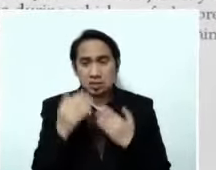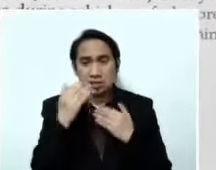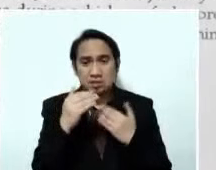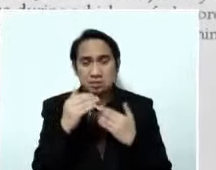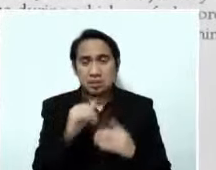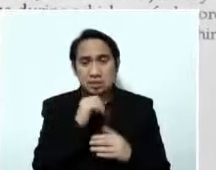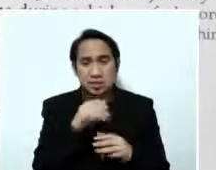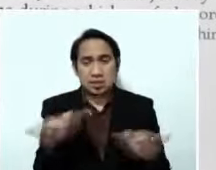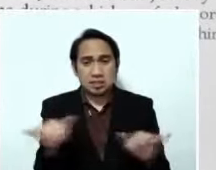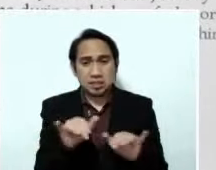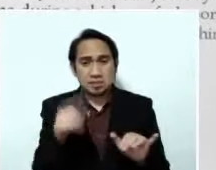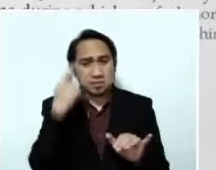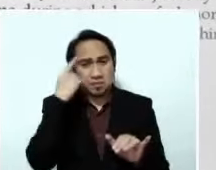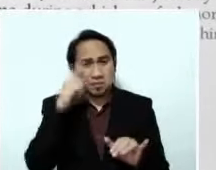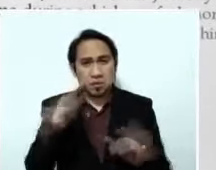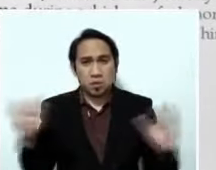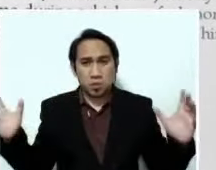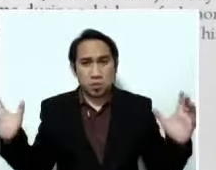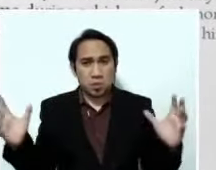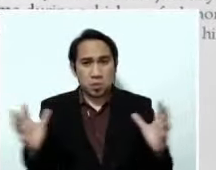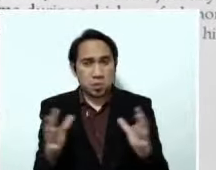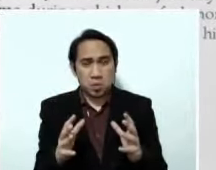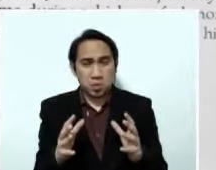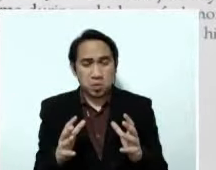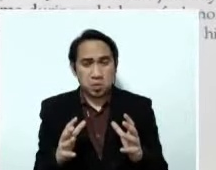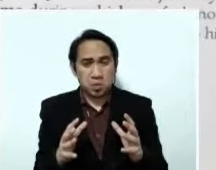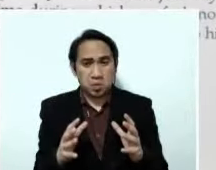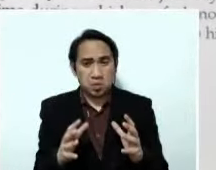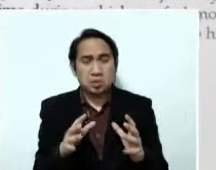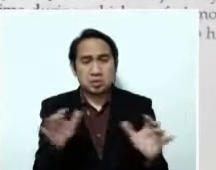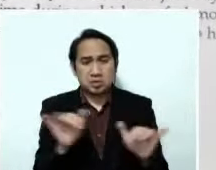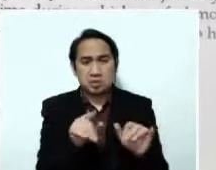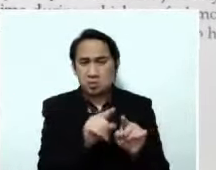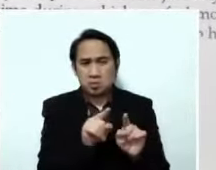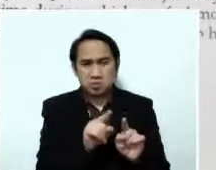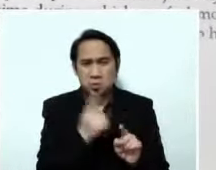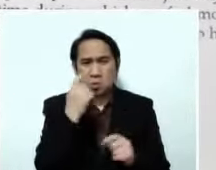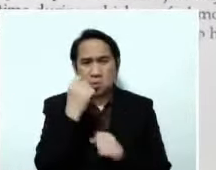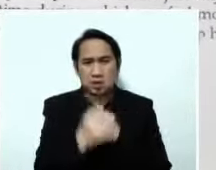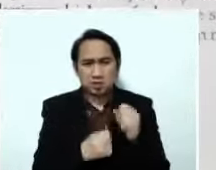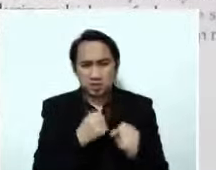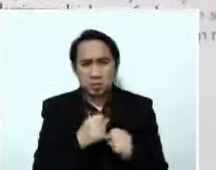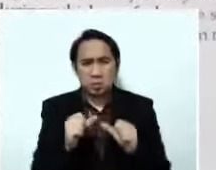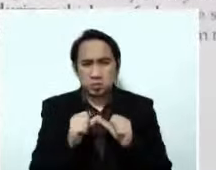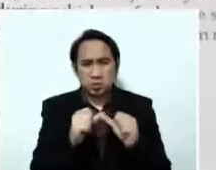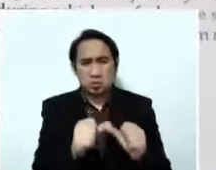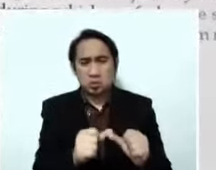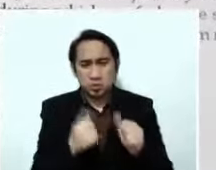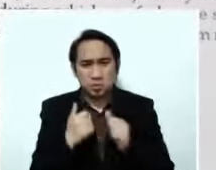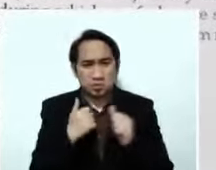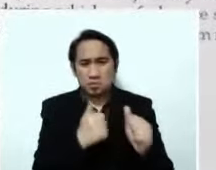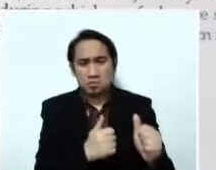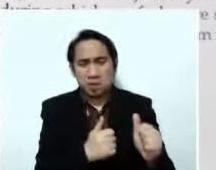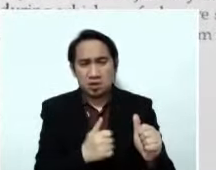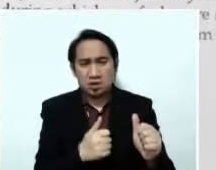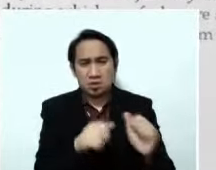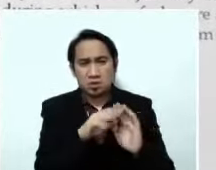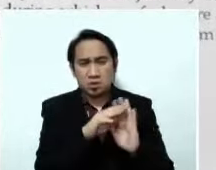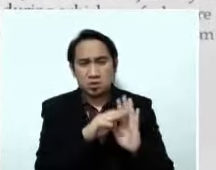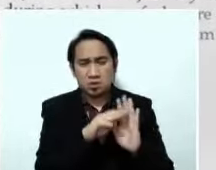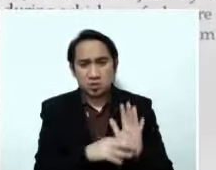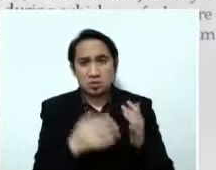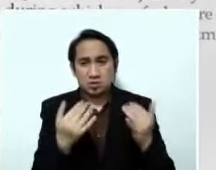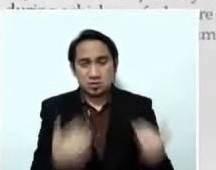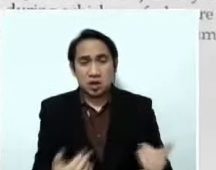katumbas ng mass gathering, base na rin sa isang taong pagsunod nila sa health protocols sa mga simbahan. Gate niya, esensyal ang